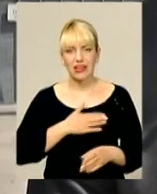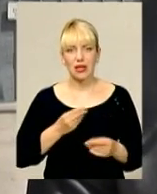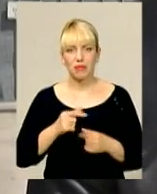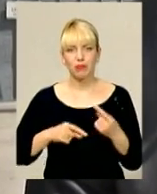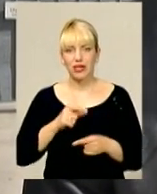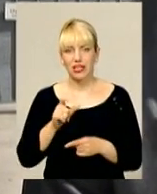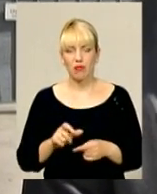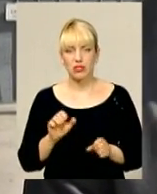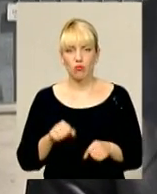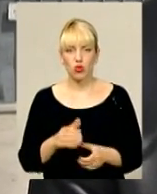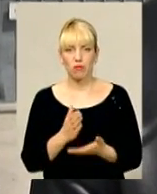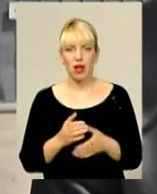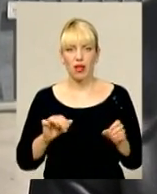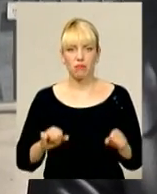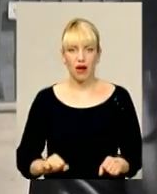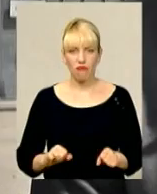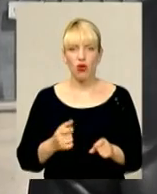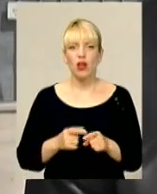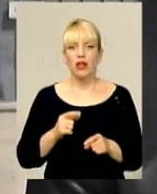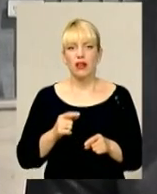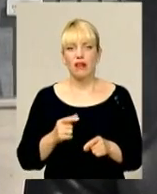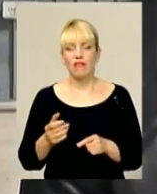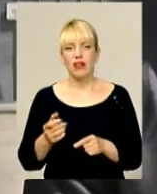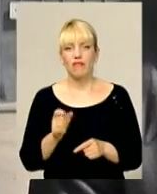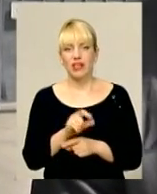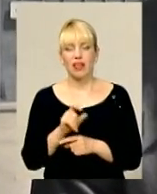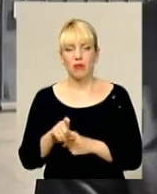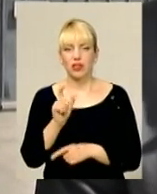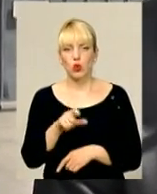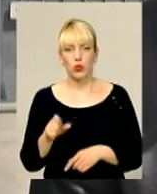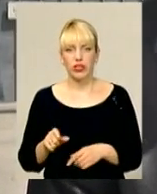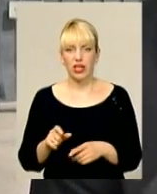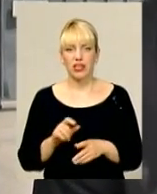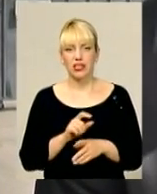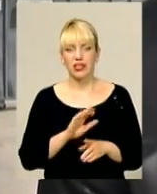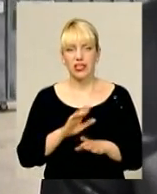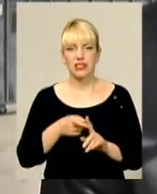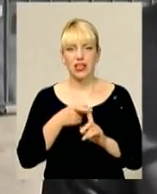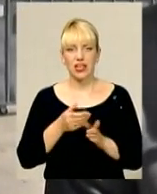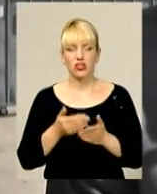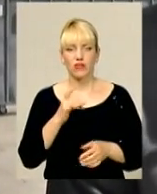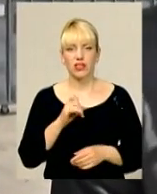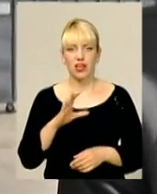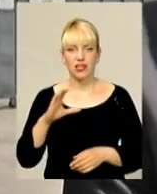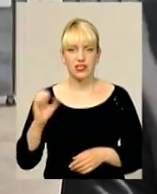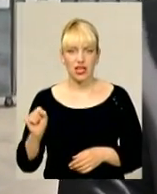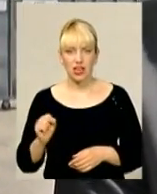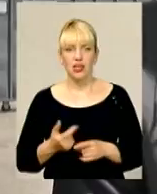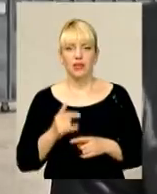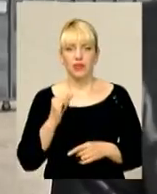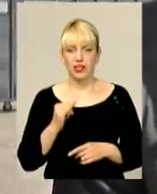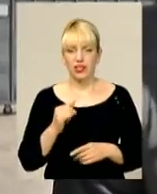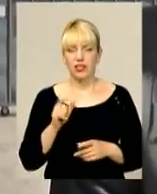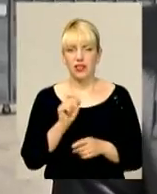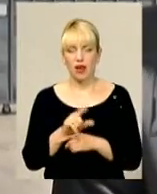може і має право винаймати людей, незалежно від расової дискримінації. Він їх